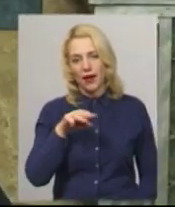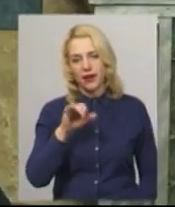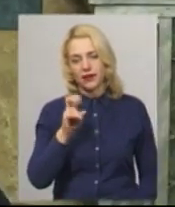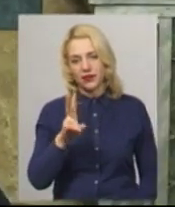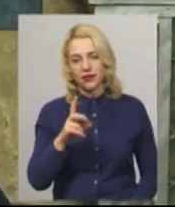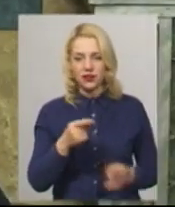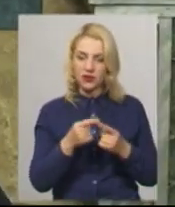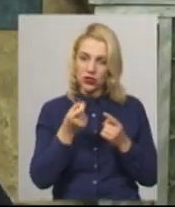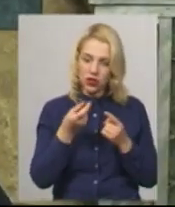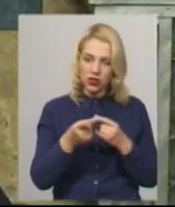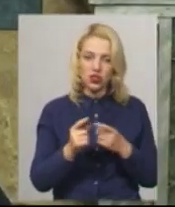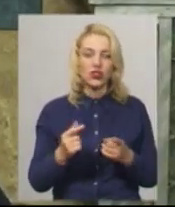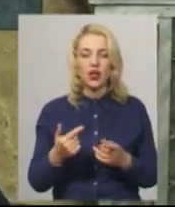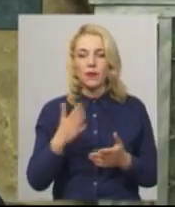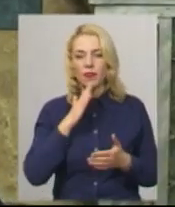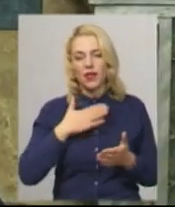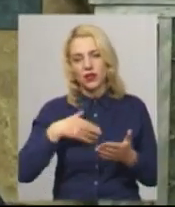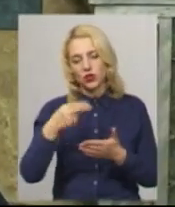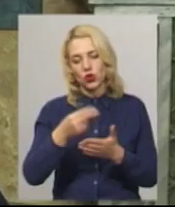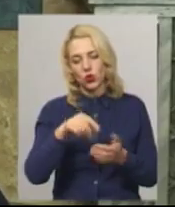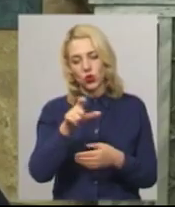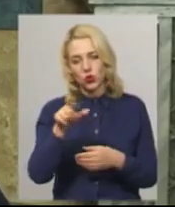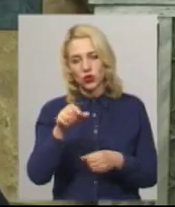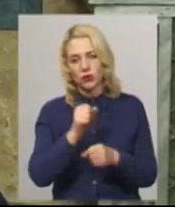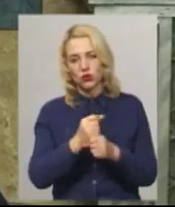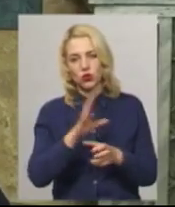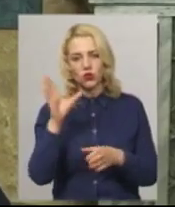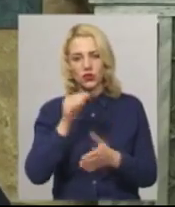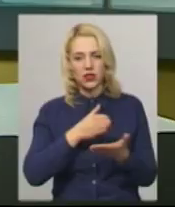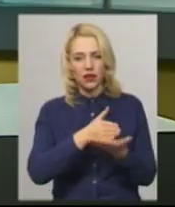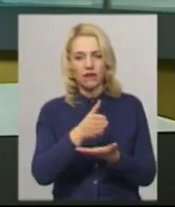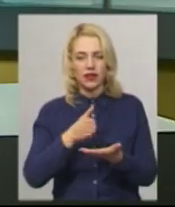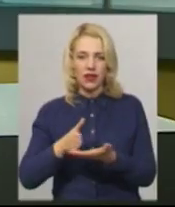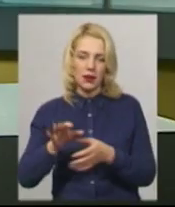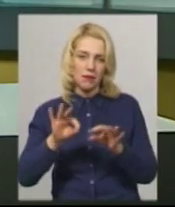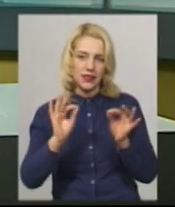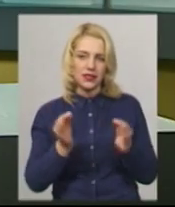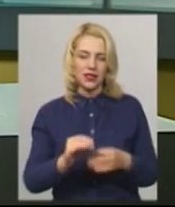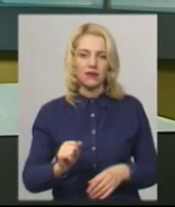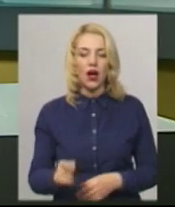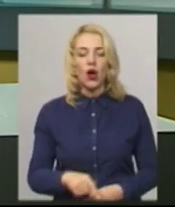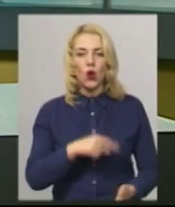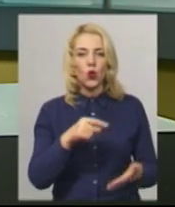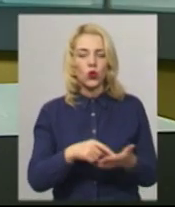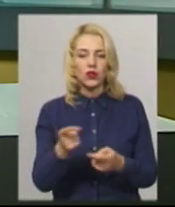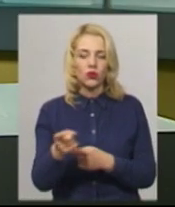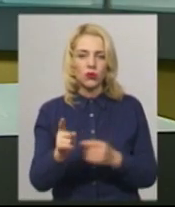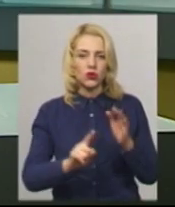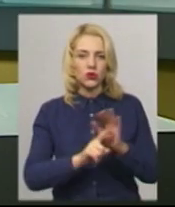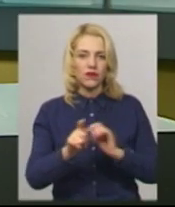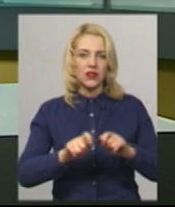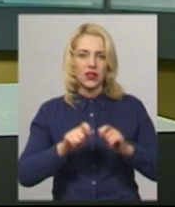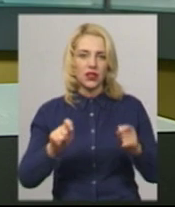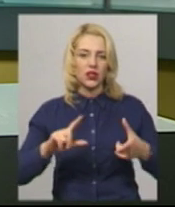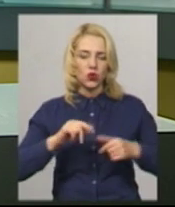Наші художники працюють у всіх видах мистецтва. У Тернополі розпочався відкритий